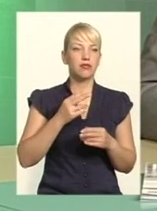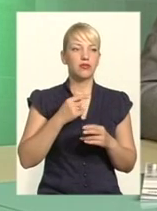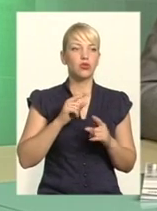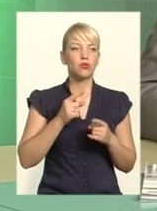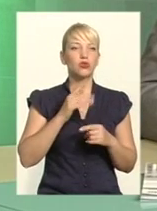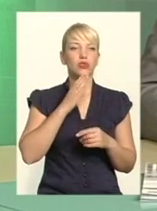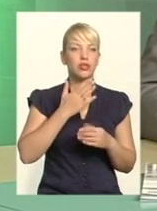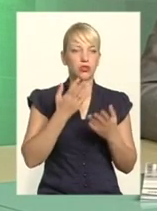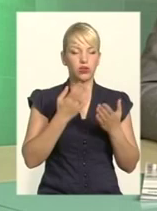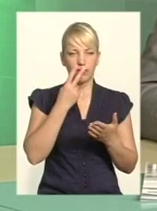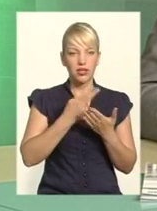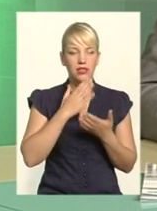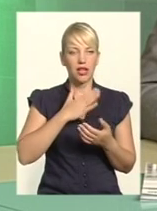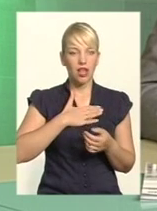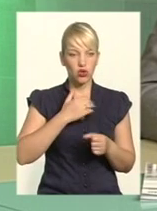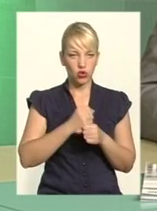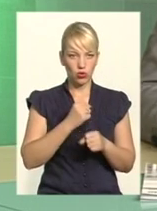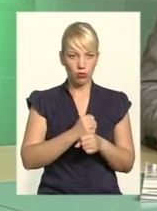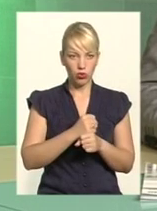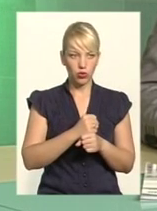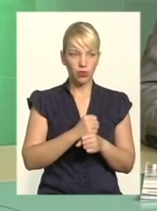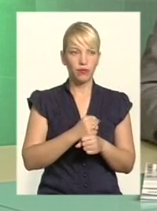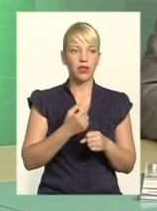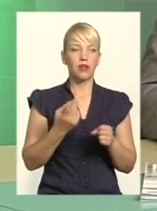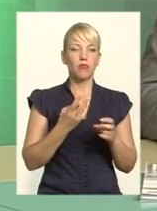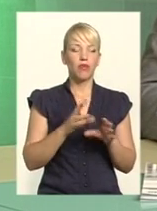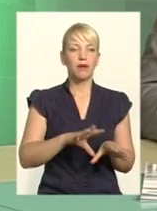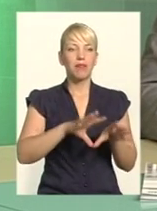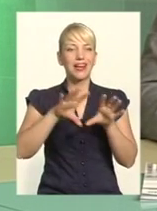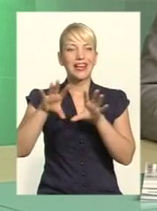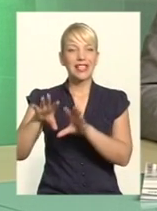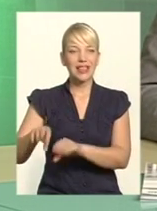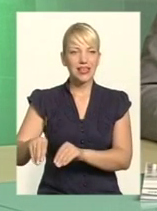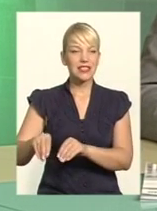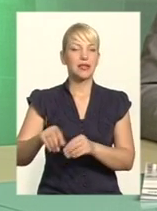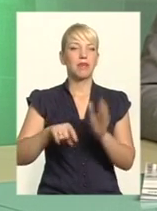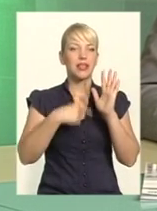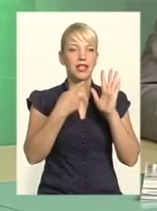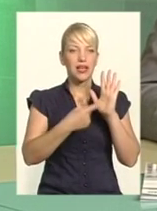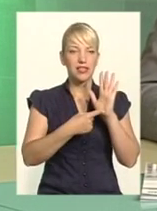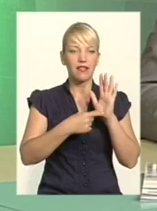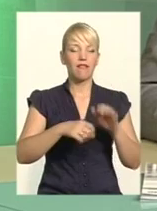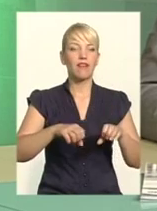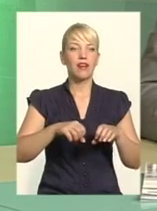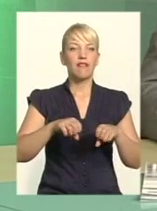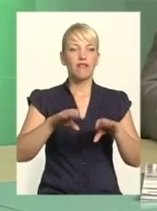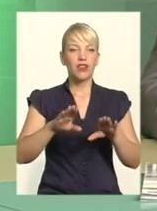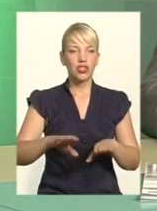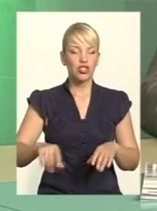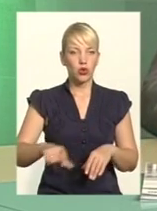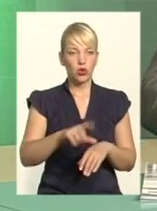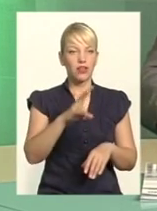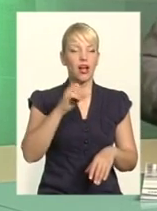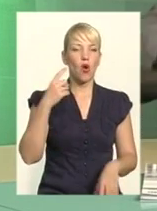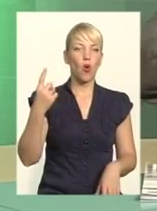інших наших колег, це потрібно перекласти вирішення питань доріг на обласний рівень. Але і віддати